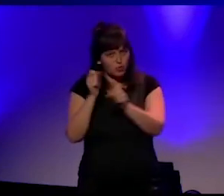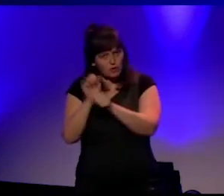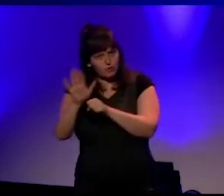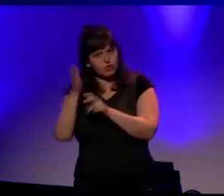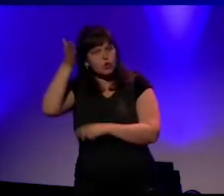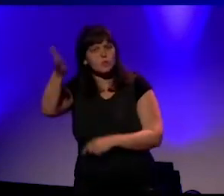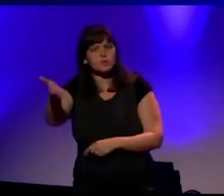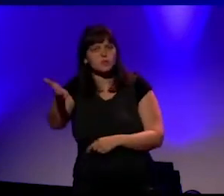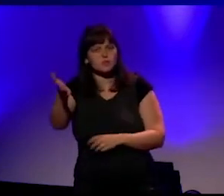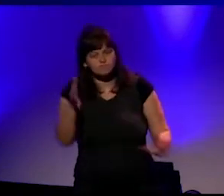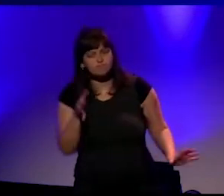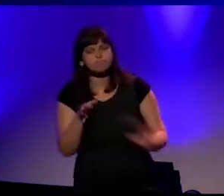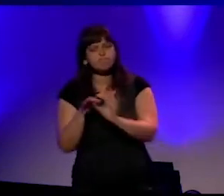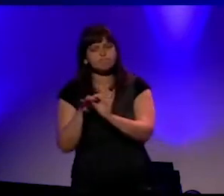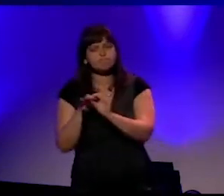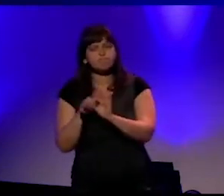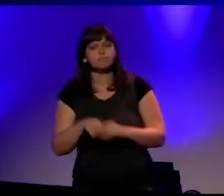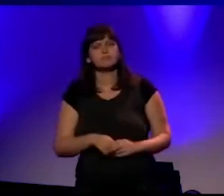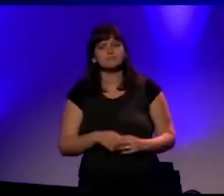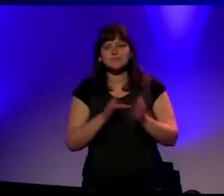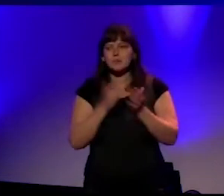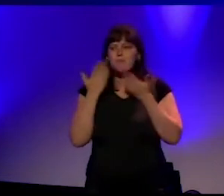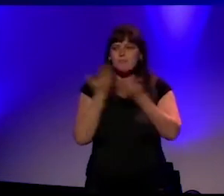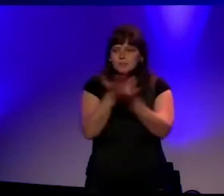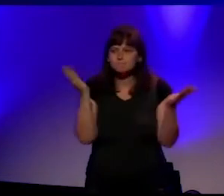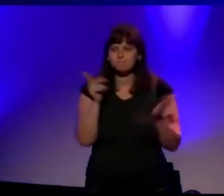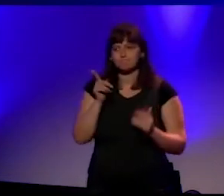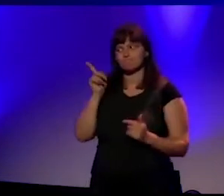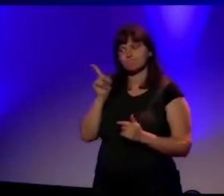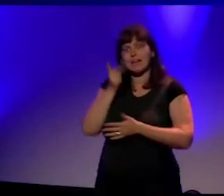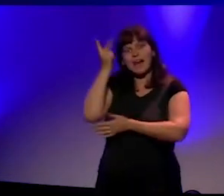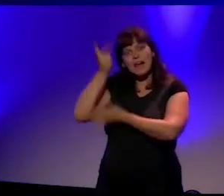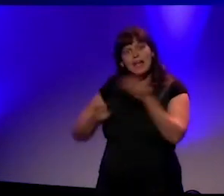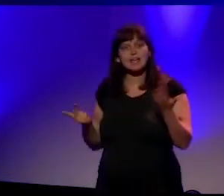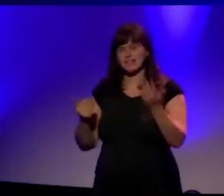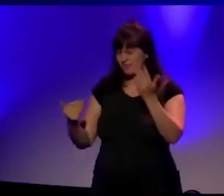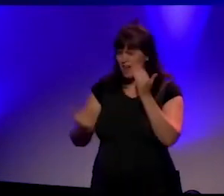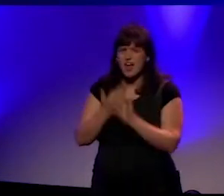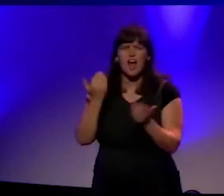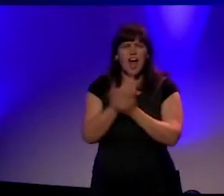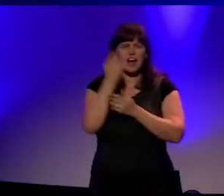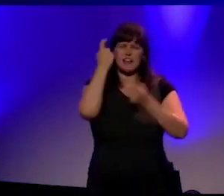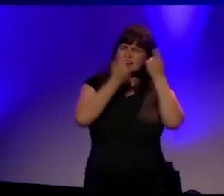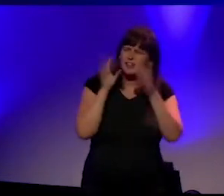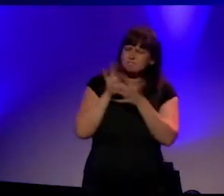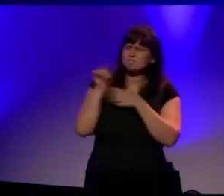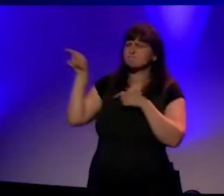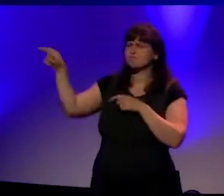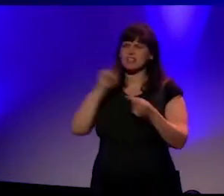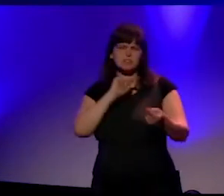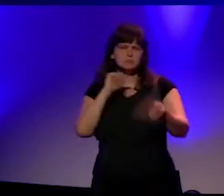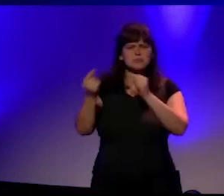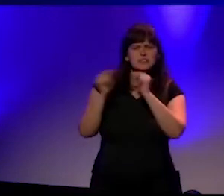Dus mijn uitnodiging is, lees dit standpunt, herhaal het, spreek erover, denk erover, discussieer erover, leef ernaar.